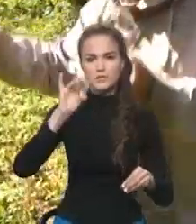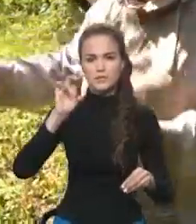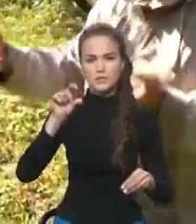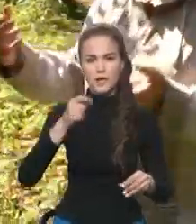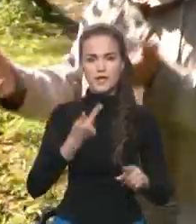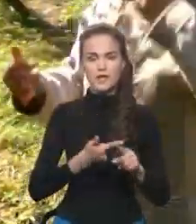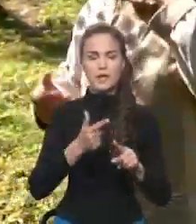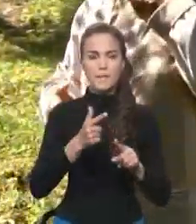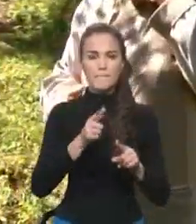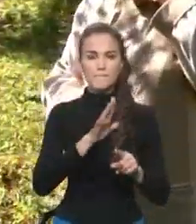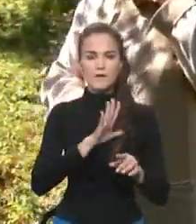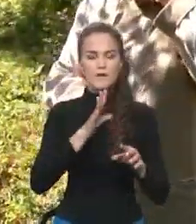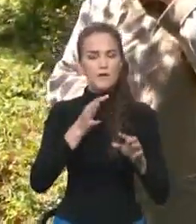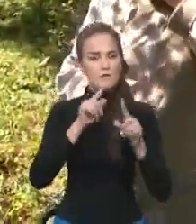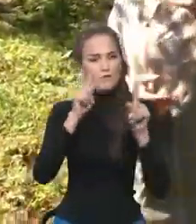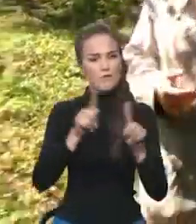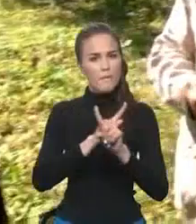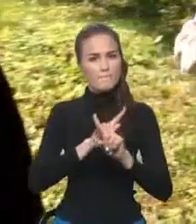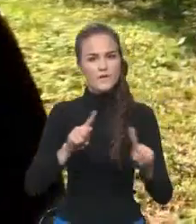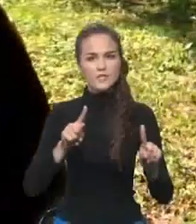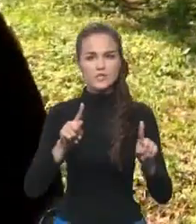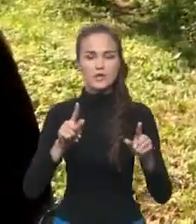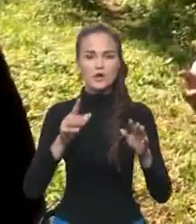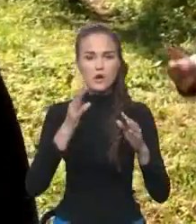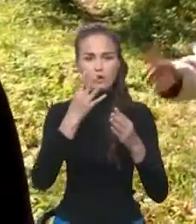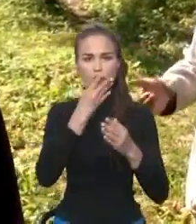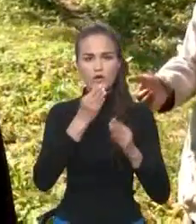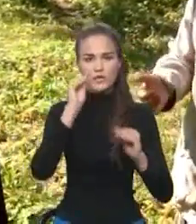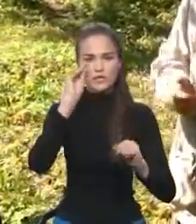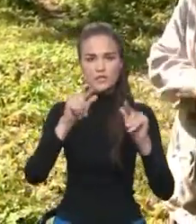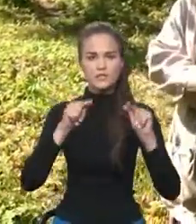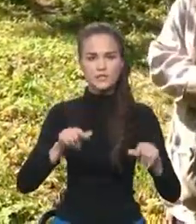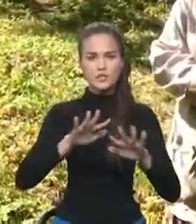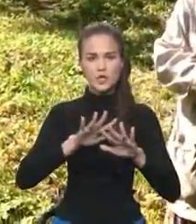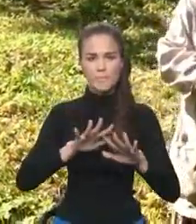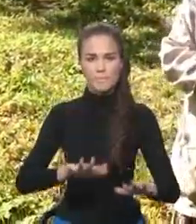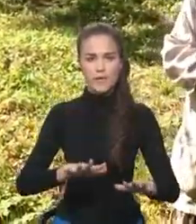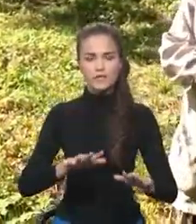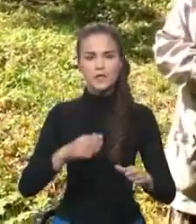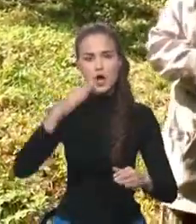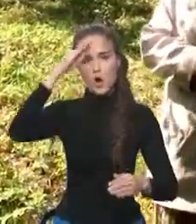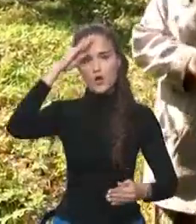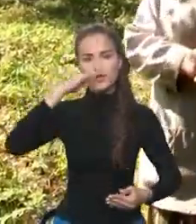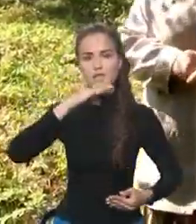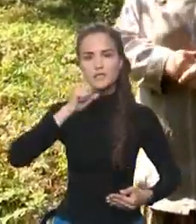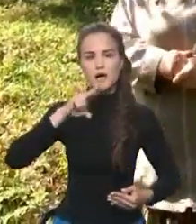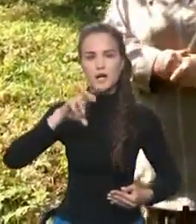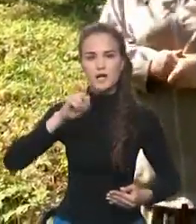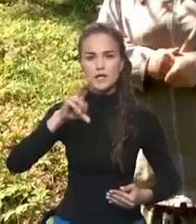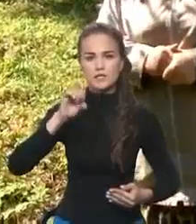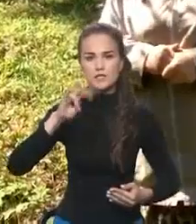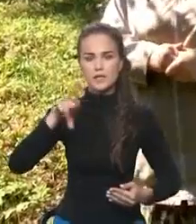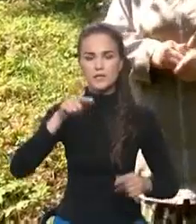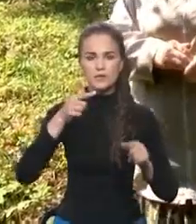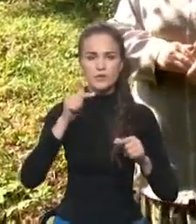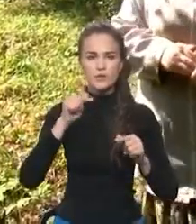необычное для тех времен Такое украшение здешних мест Вот, отец Александр, вот его